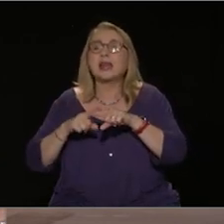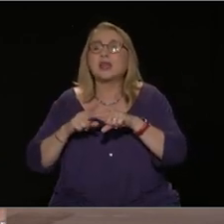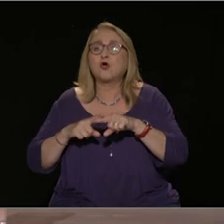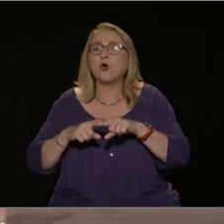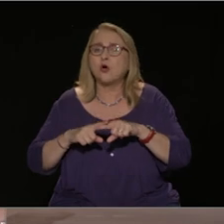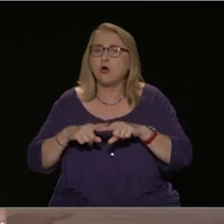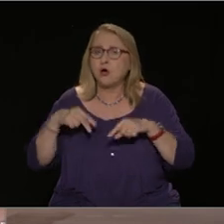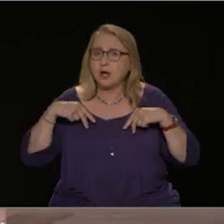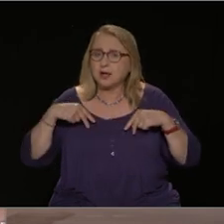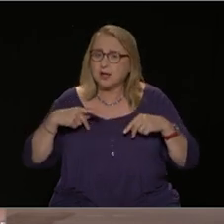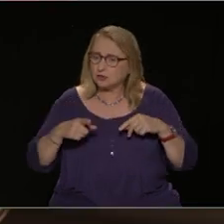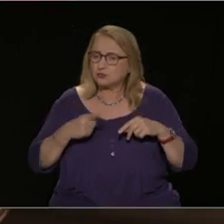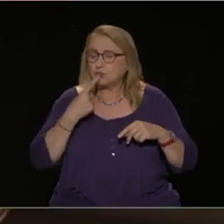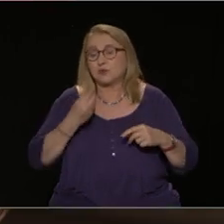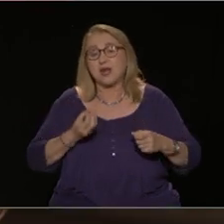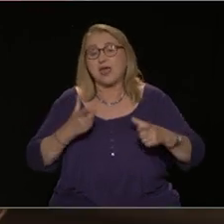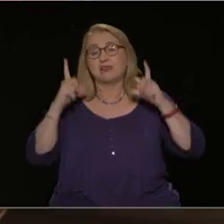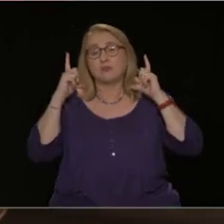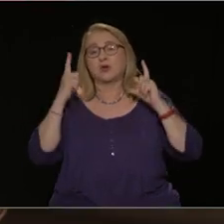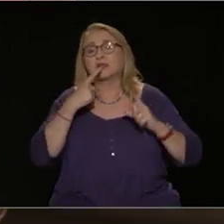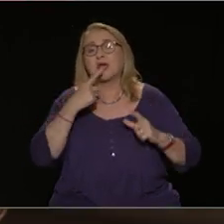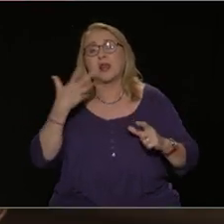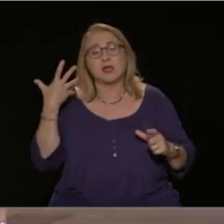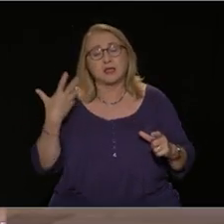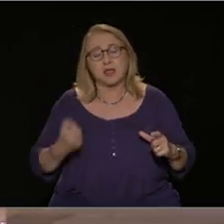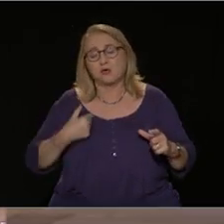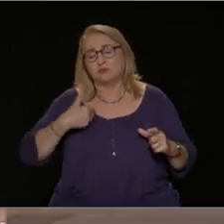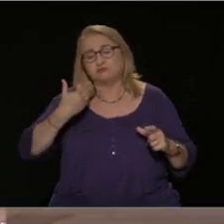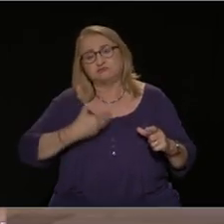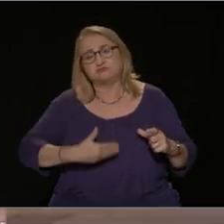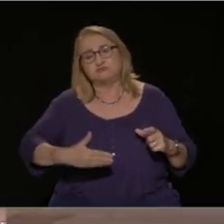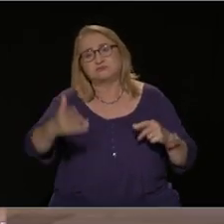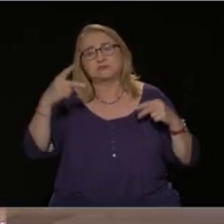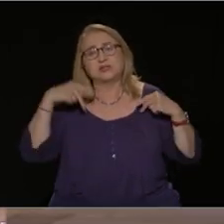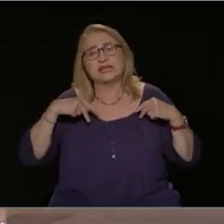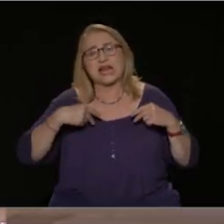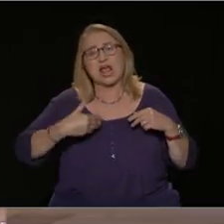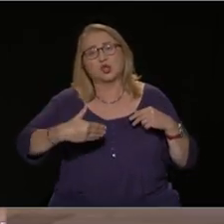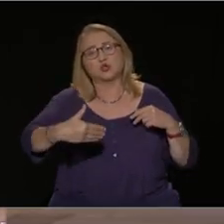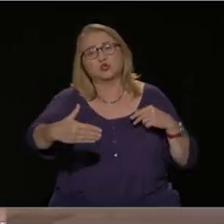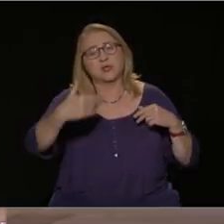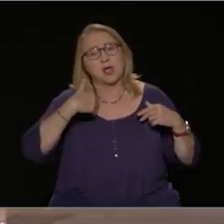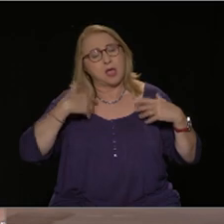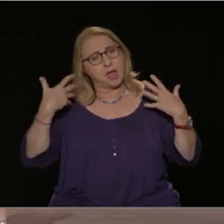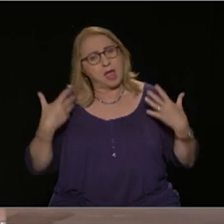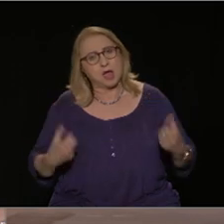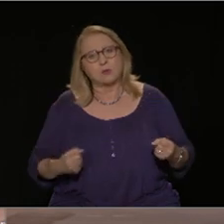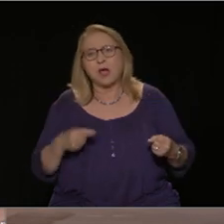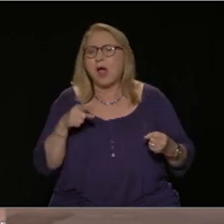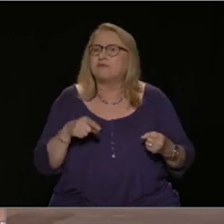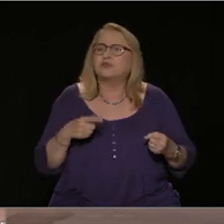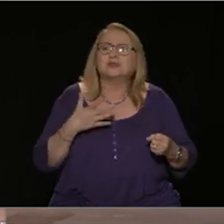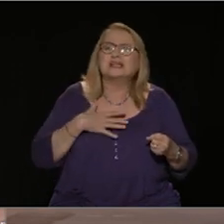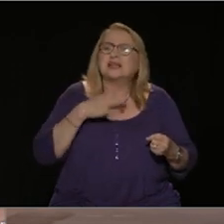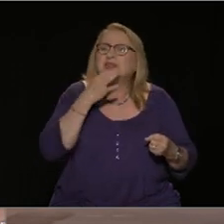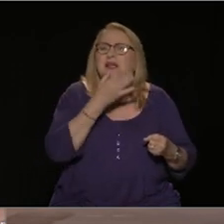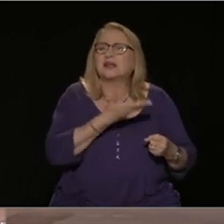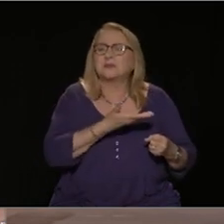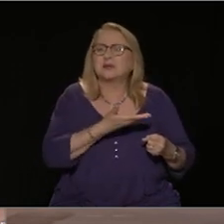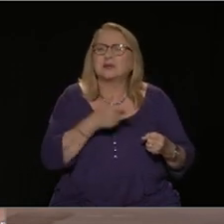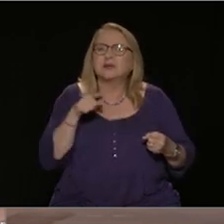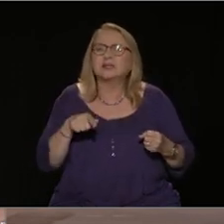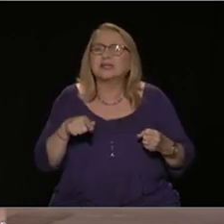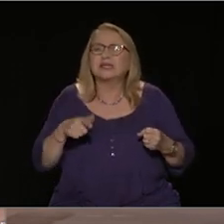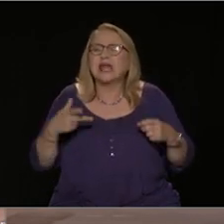Δημοκρατία του Κυριάκου Μητσοτάκη ότι έχει μπροστά της. Αυτό με πολύ απλά λόγια το ζούμε και ξέρουμε τι